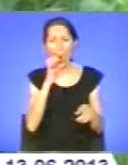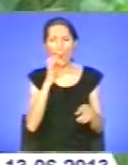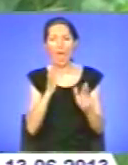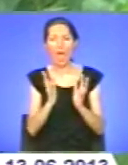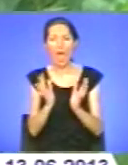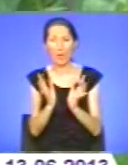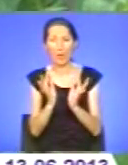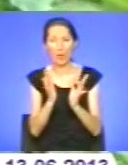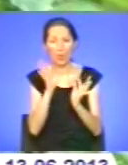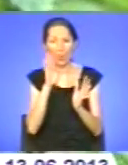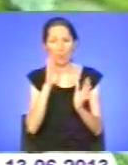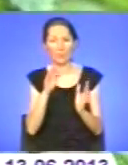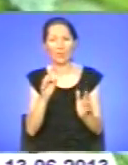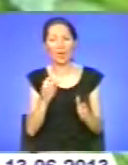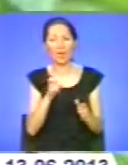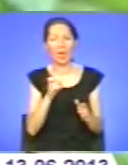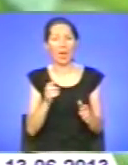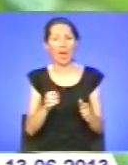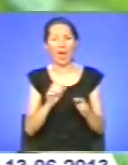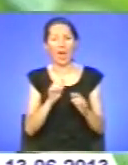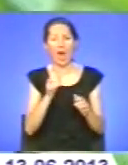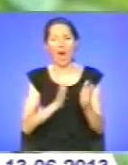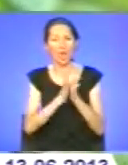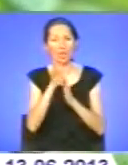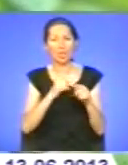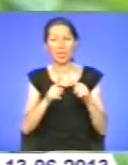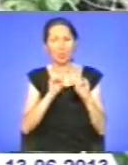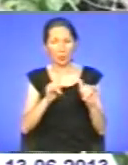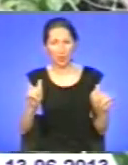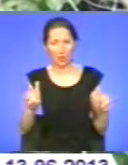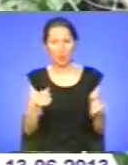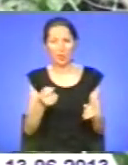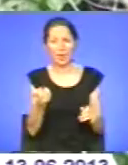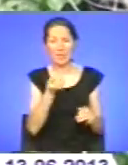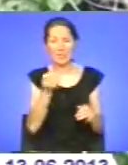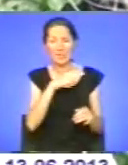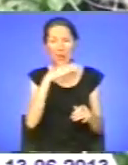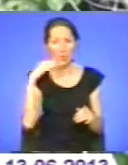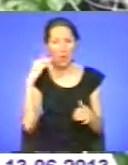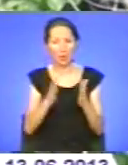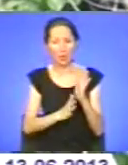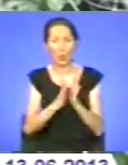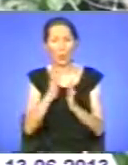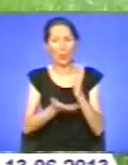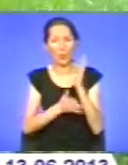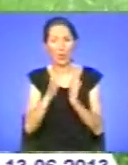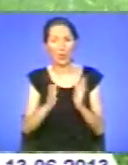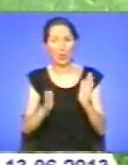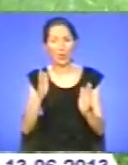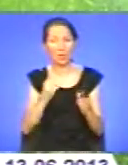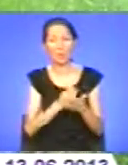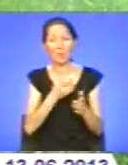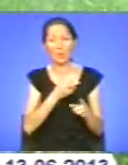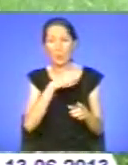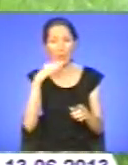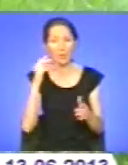рослина, утворює багато настіння і швидко поширюється. У природі існує близько 70 його різновидів. На Україні зустрічається